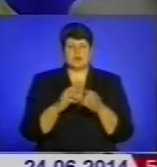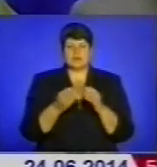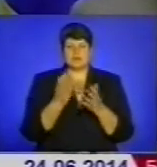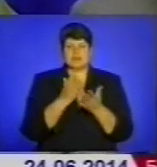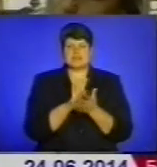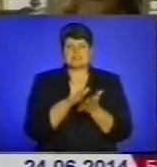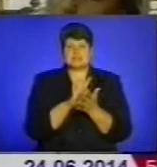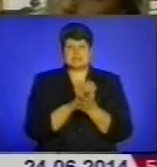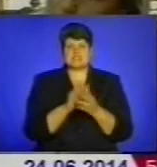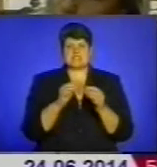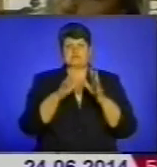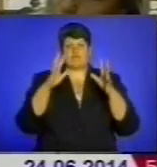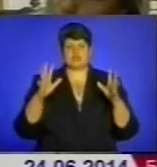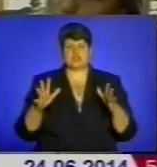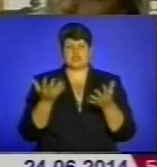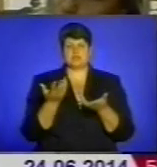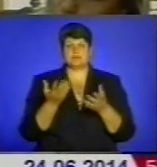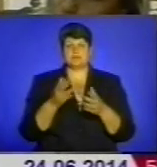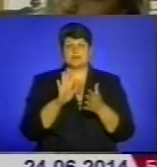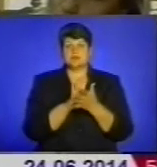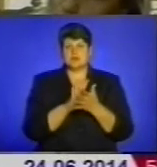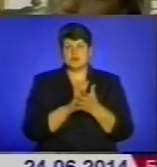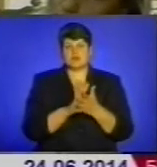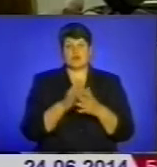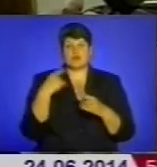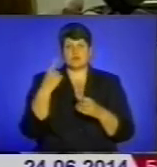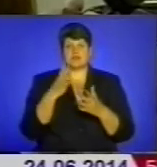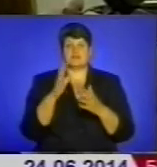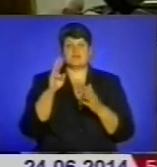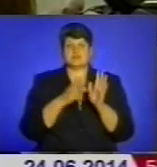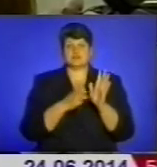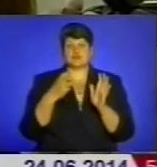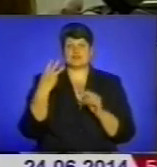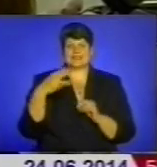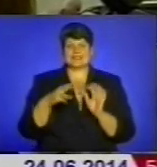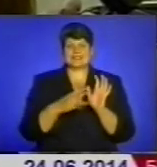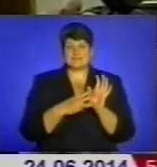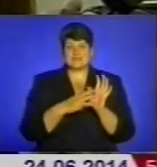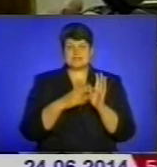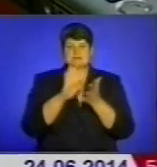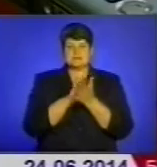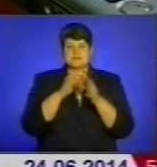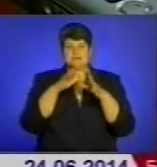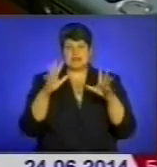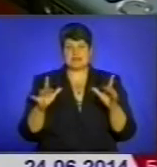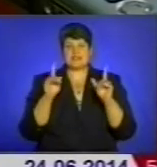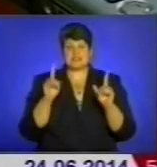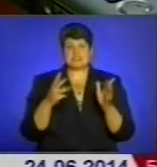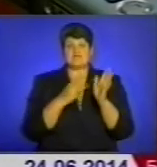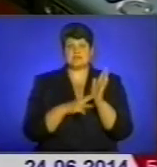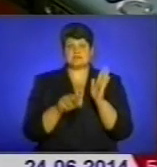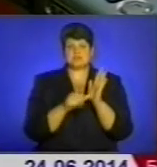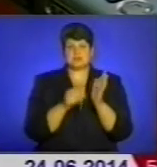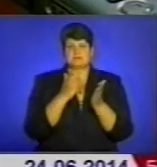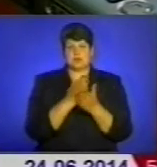сміттєзвалищ і твердих побутових відходів. Вкрай функціонує 838 сміттєзвалищ, з них лише 86 паспортизованих. Це трохи більше